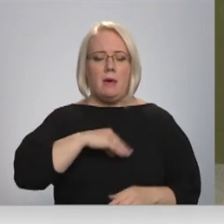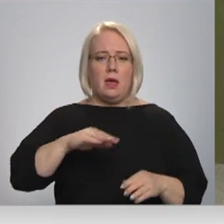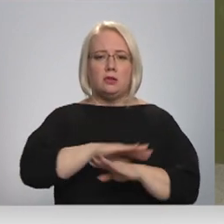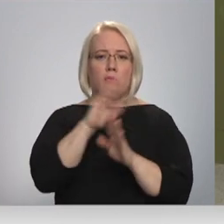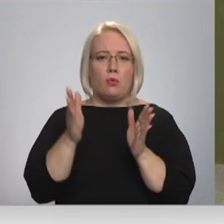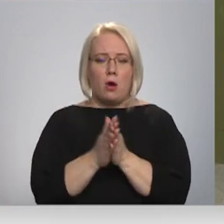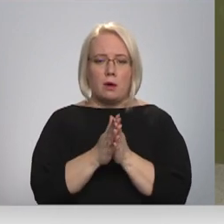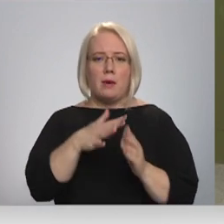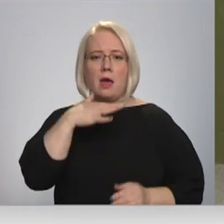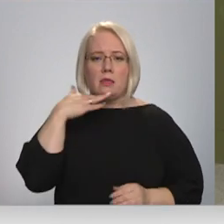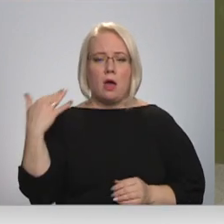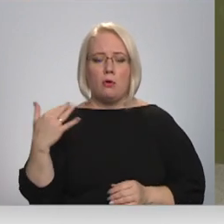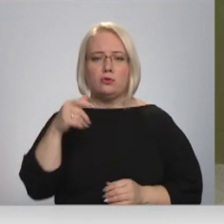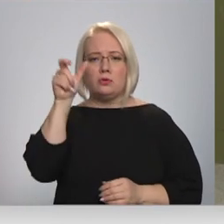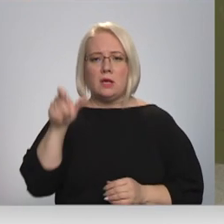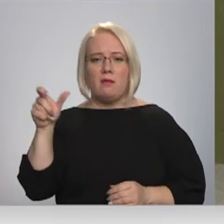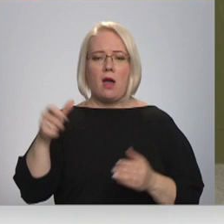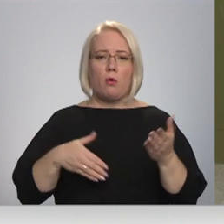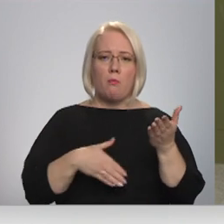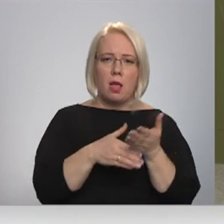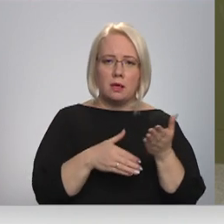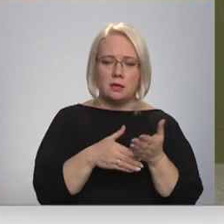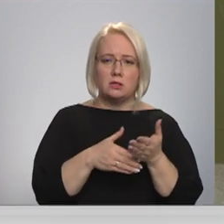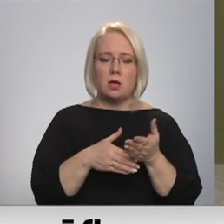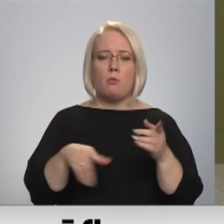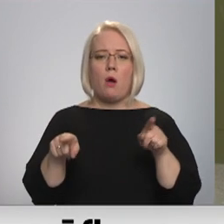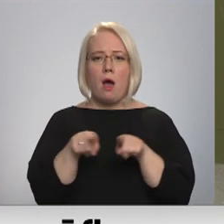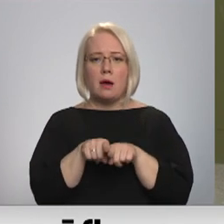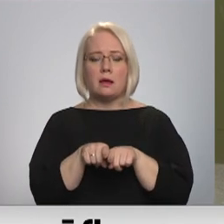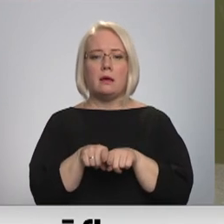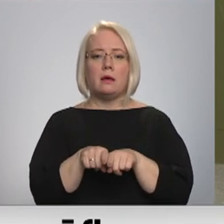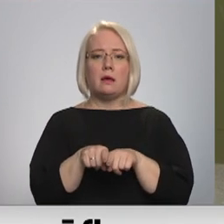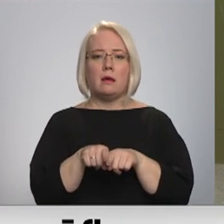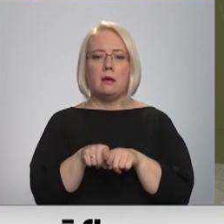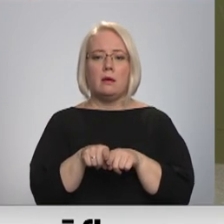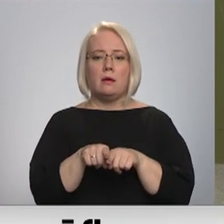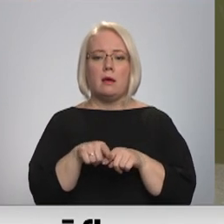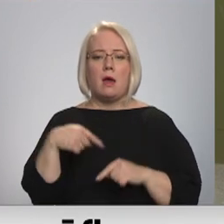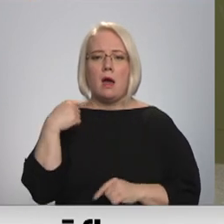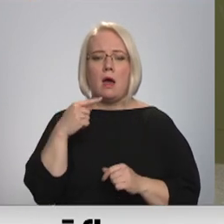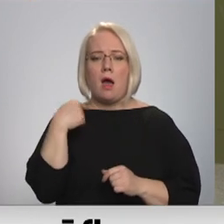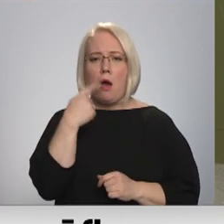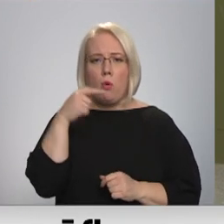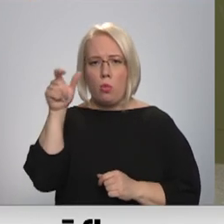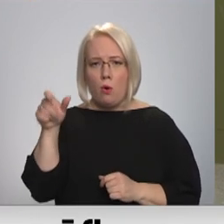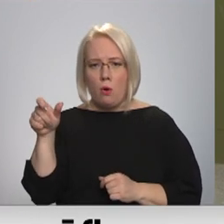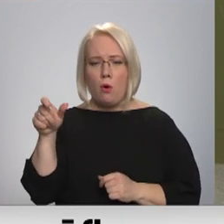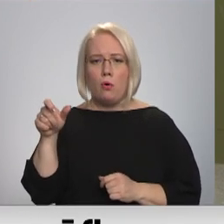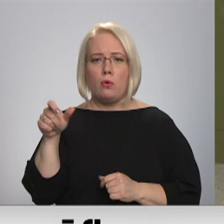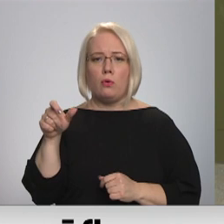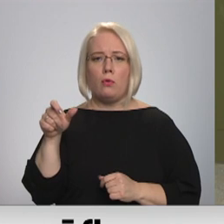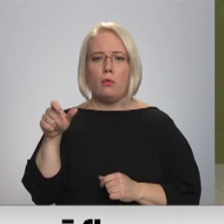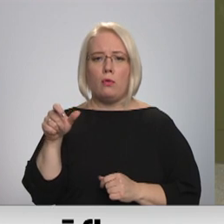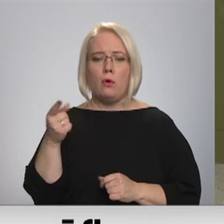cilvēku palīdzējumu, ar arī neidzautorim, Nikano